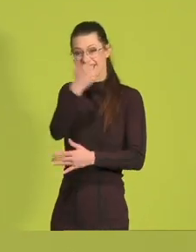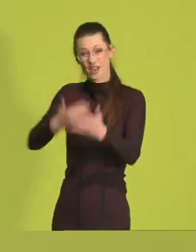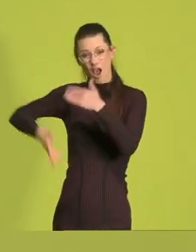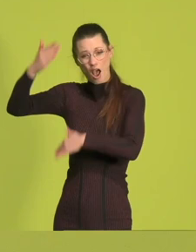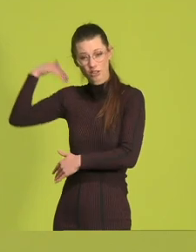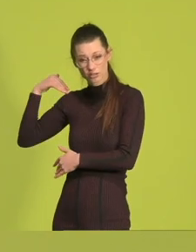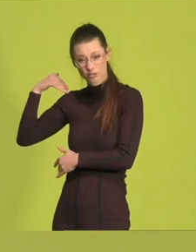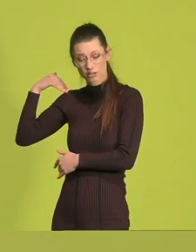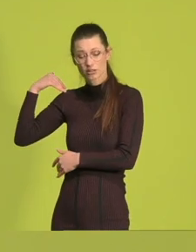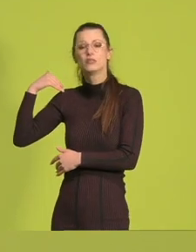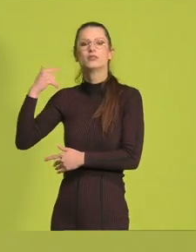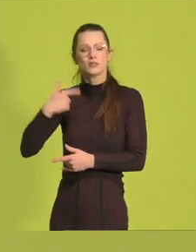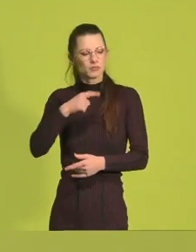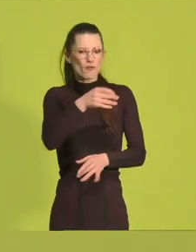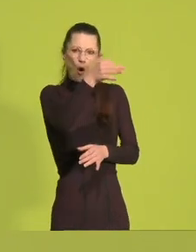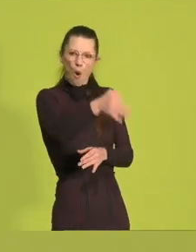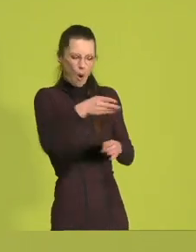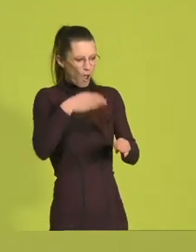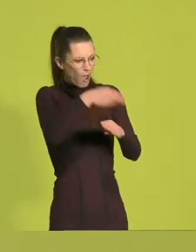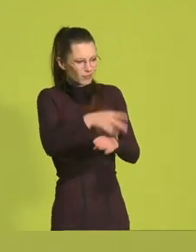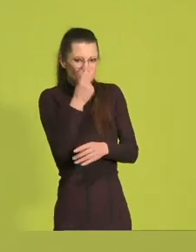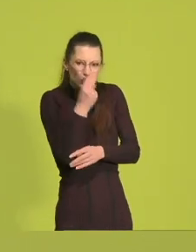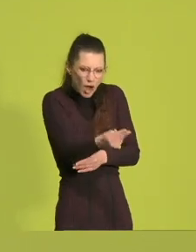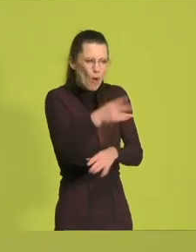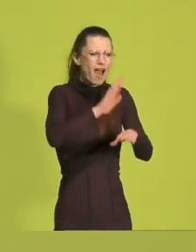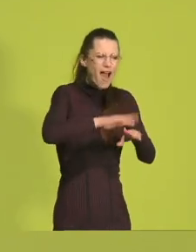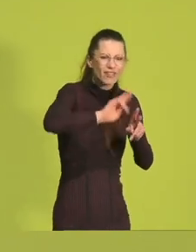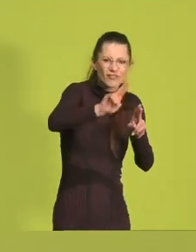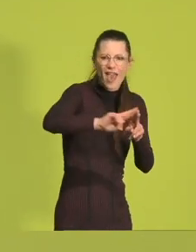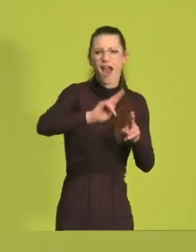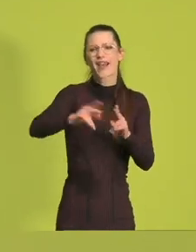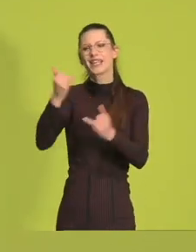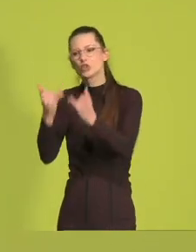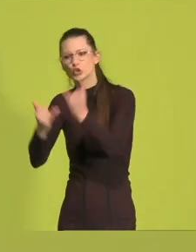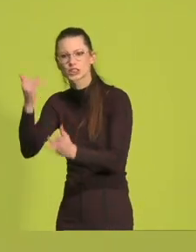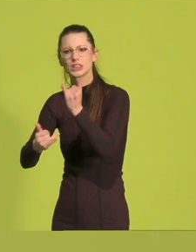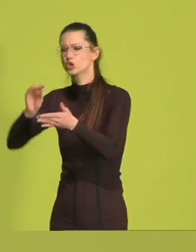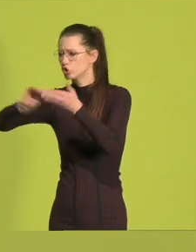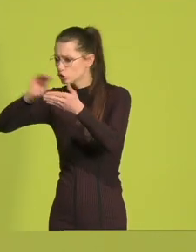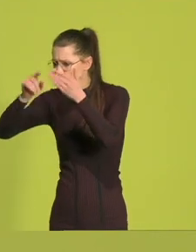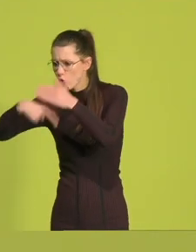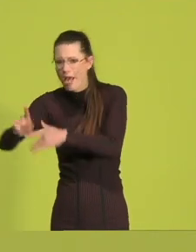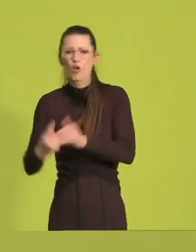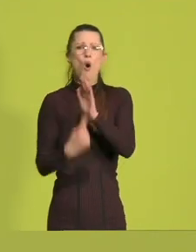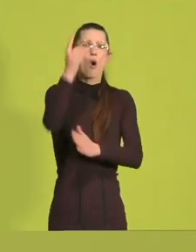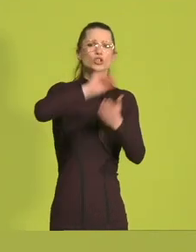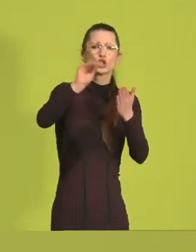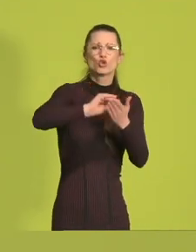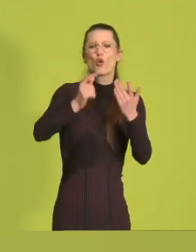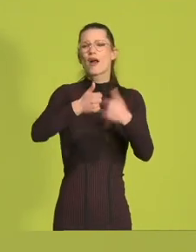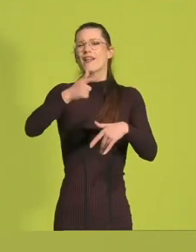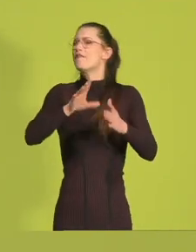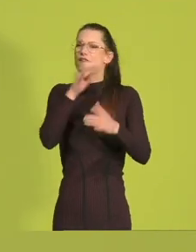Jahren immer wieder vor Ort angucken können – beim Handwerk, in der Industrie, in unseren Schulen, in den Hochschulen, in den vielen